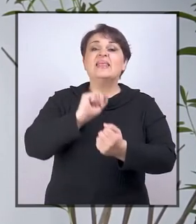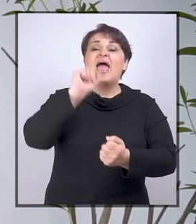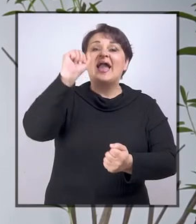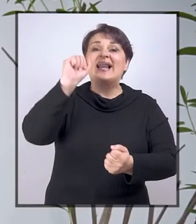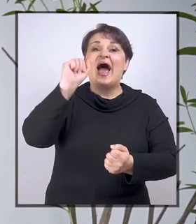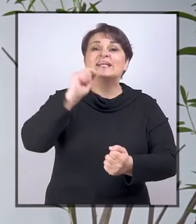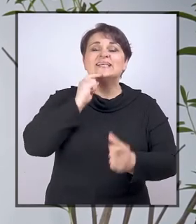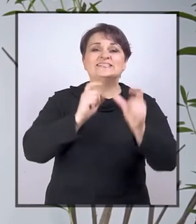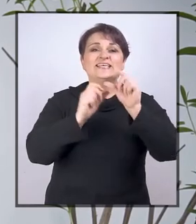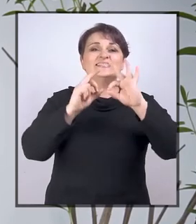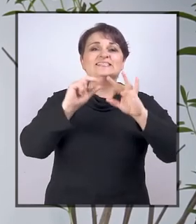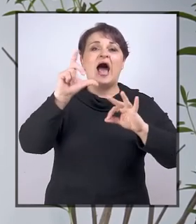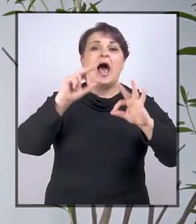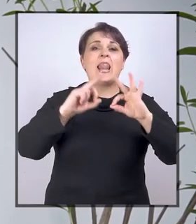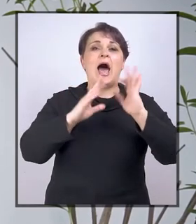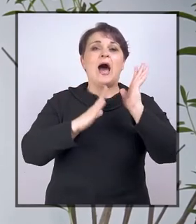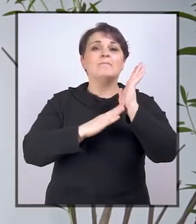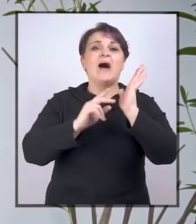godine.